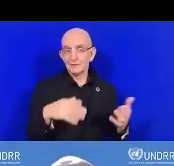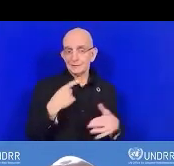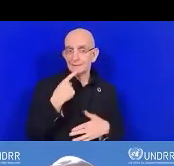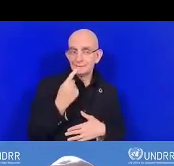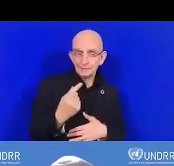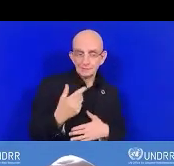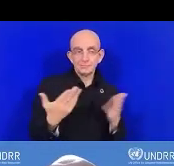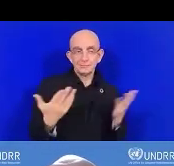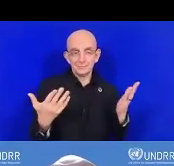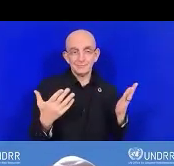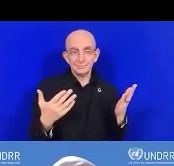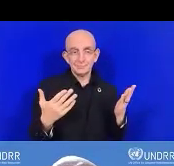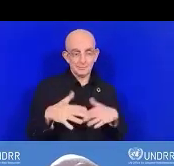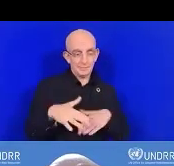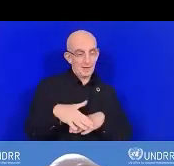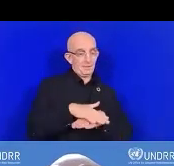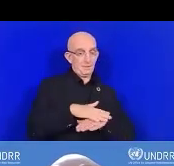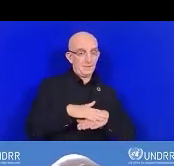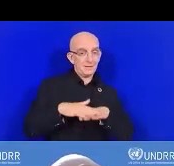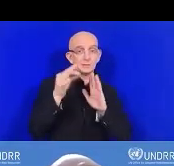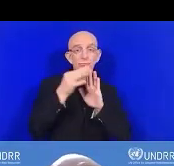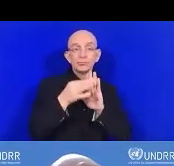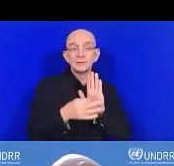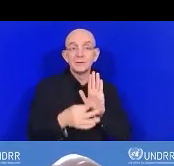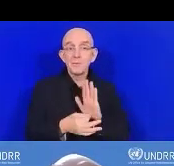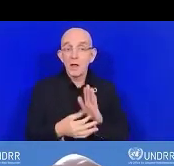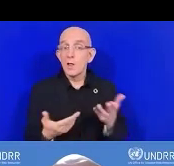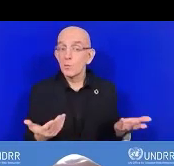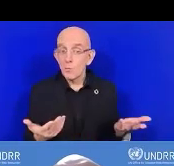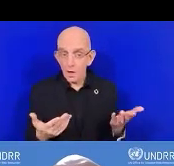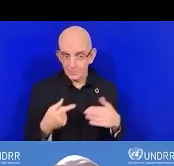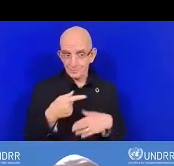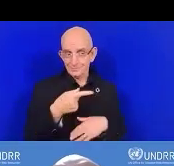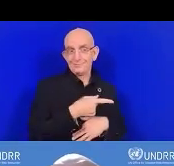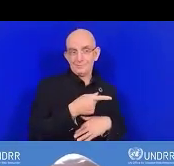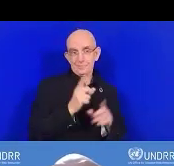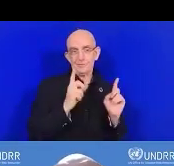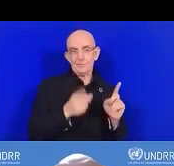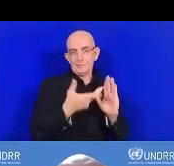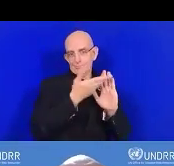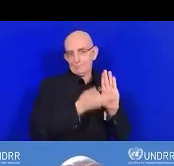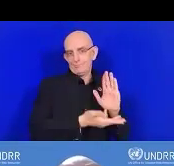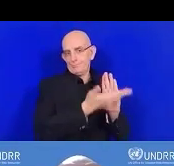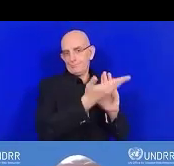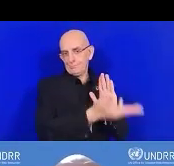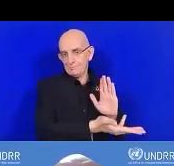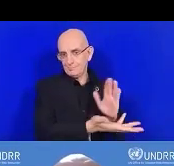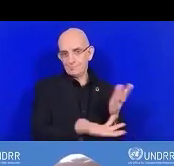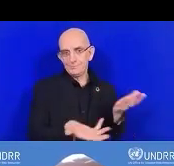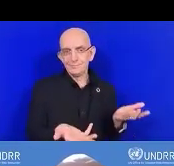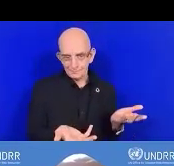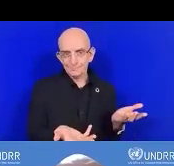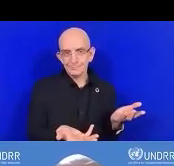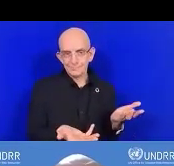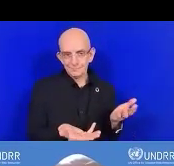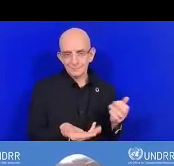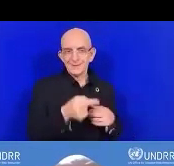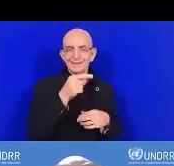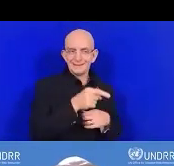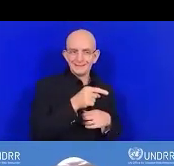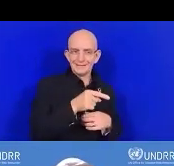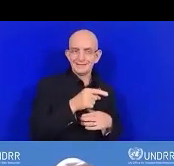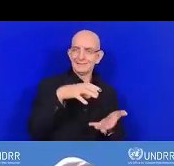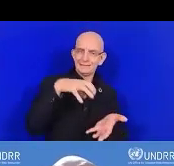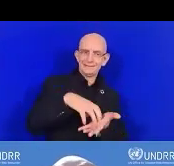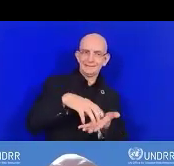qui doivent être appliqués. Et ça couvre tous les secteurs dans lesquels la ville travaille, tous